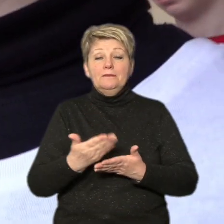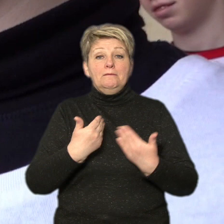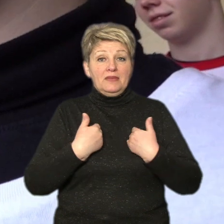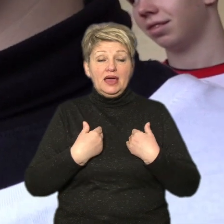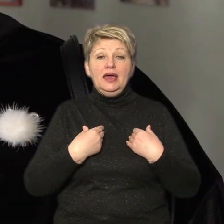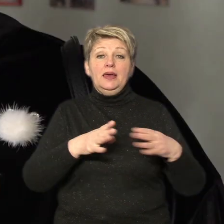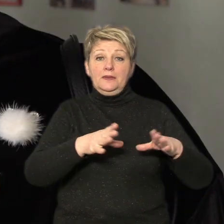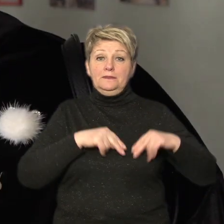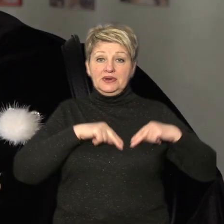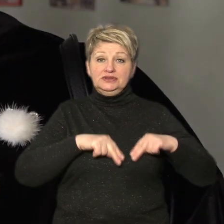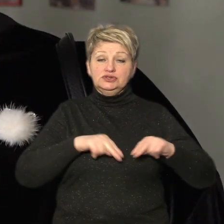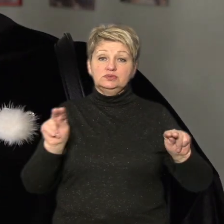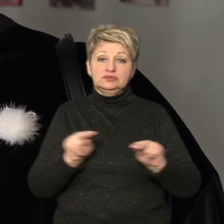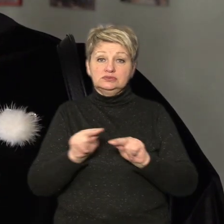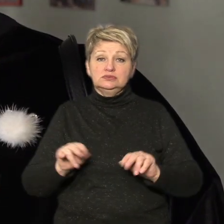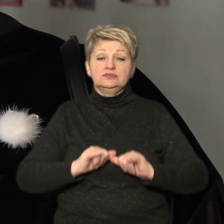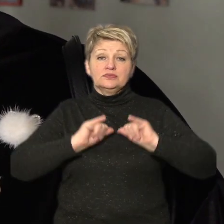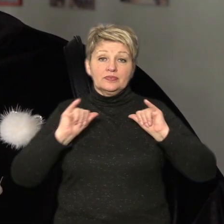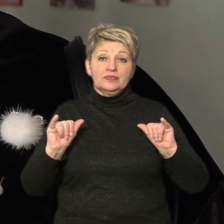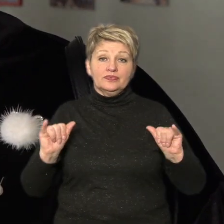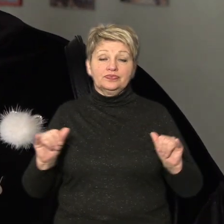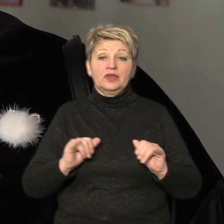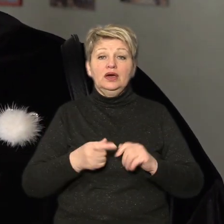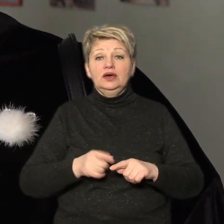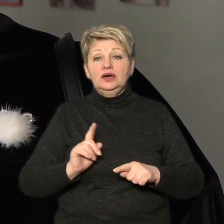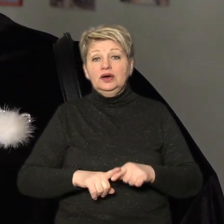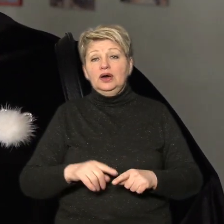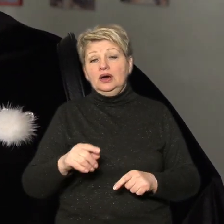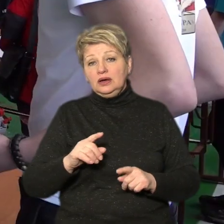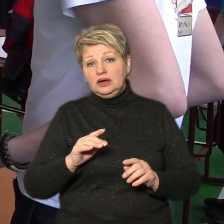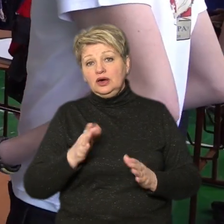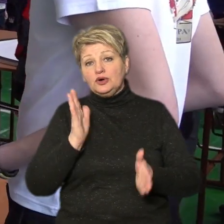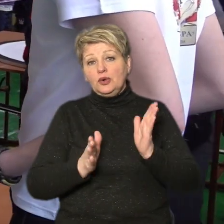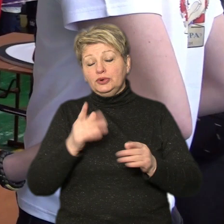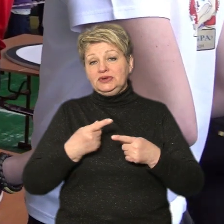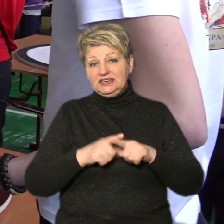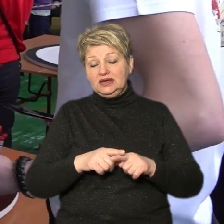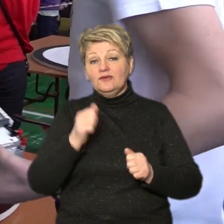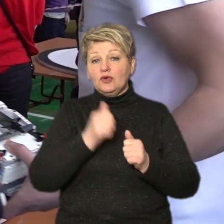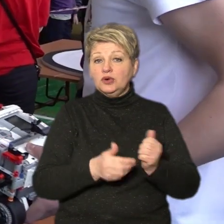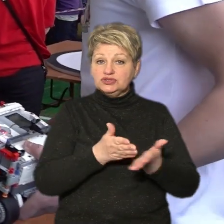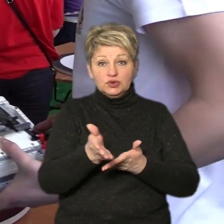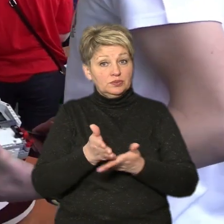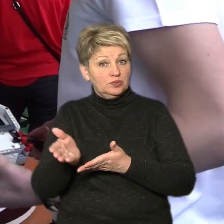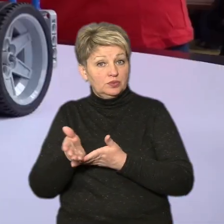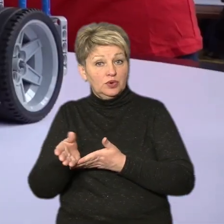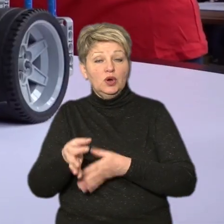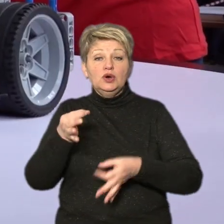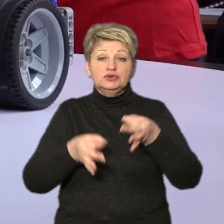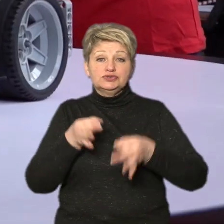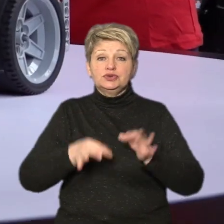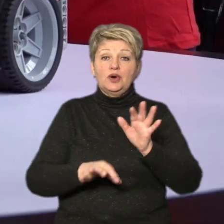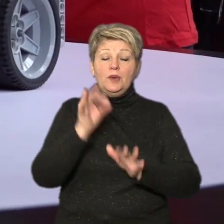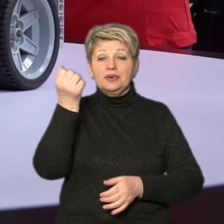працюємо з педагогами за ради розвитку STEM-орієнтового напряму, особливо робототехніки. У кожному із напрямків судді обрали переможців.